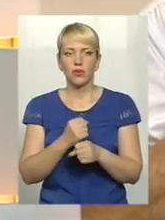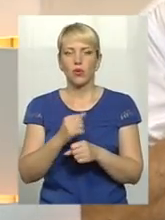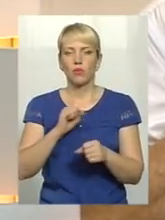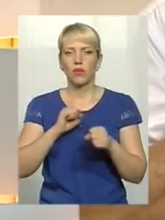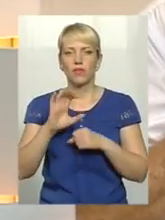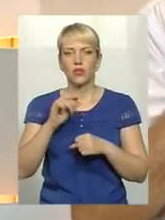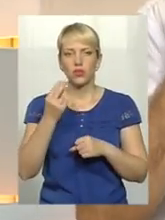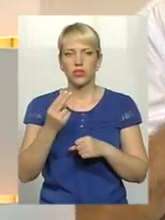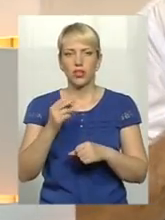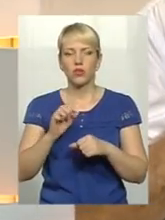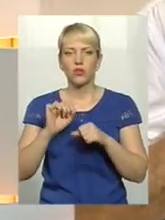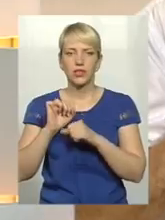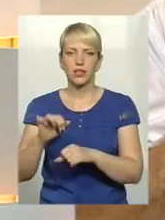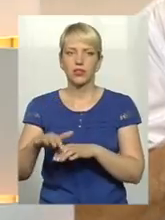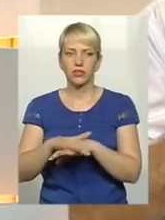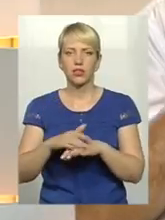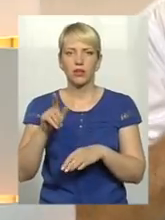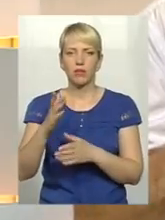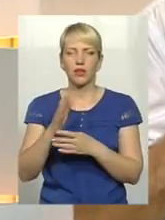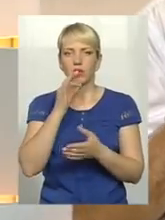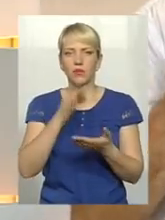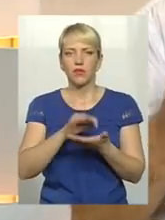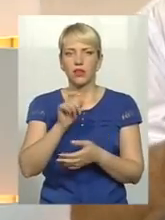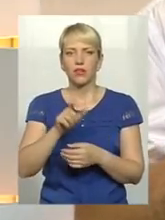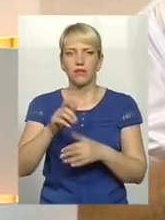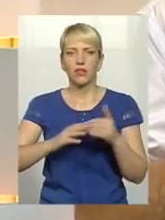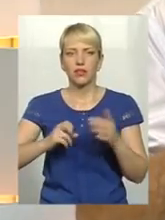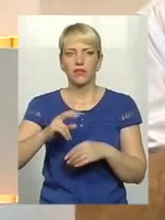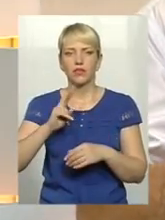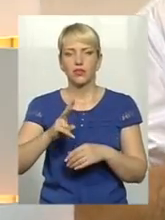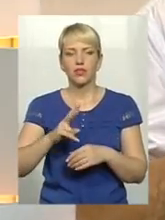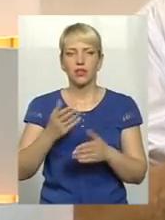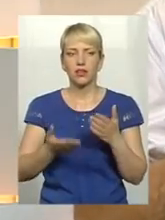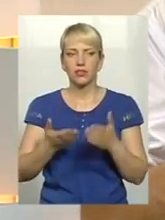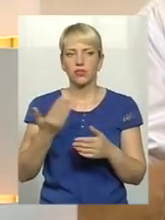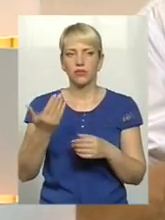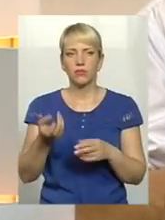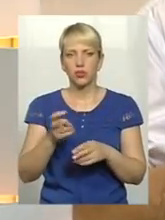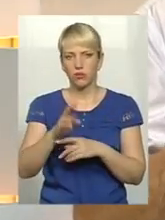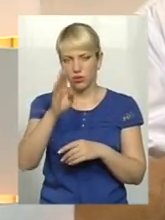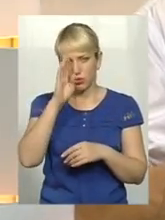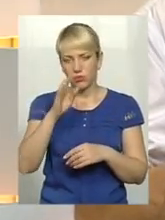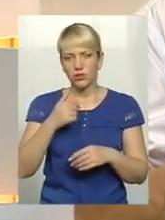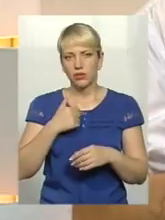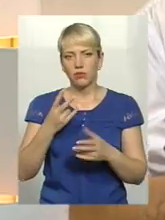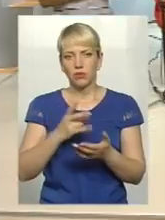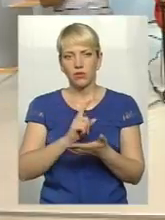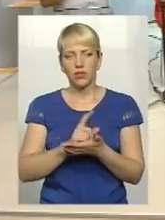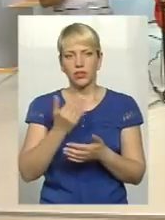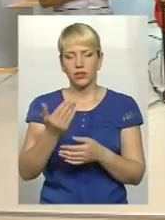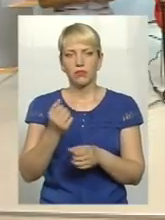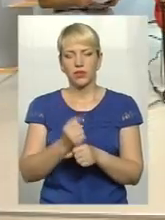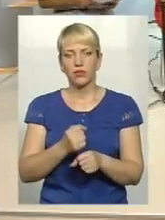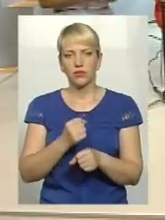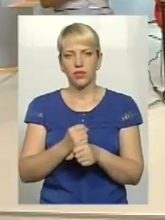соціального захисту населення, там є відповідальні особи, фахівці, якщо ви цей хлопець прийшов, він вже повинен з ним працювати, вже